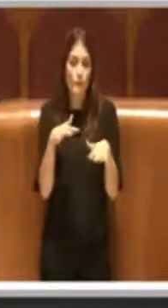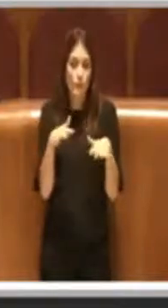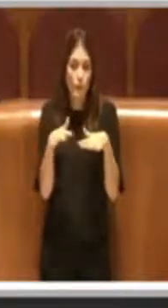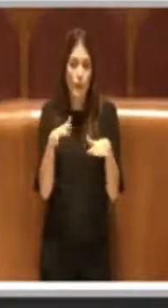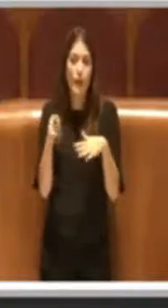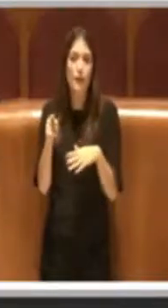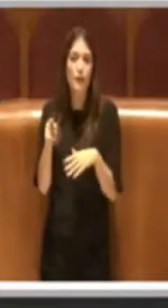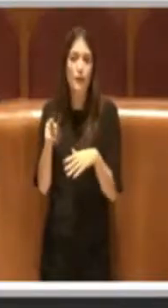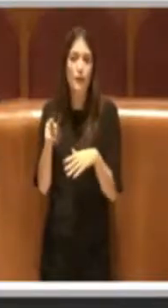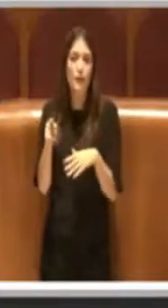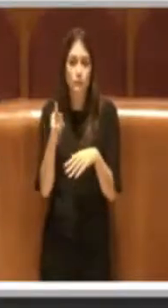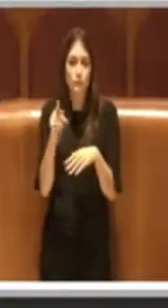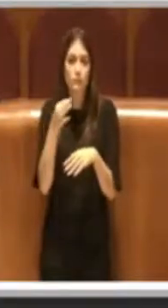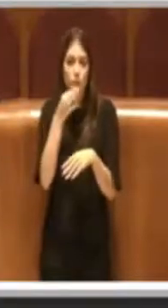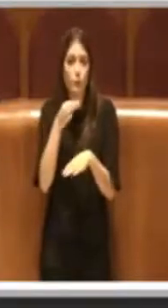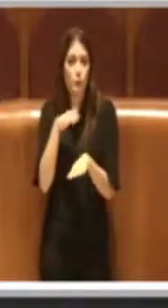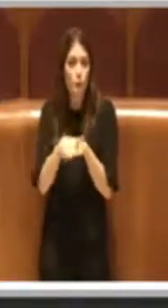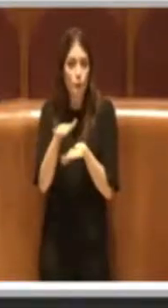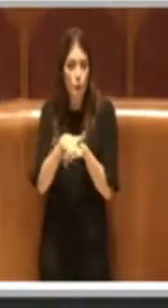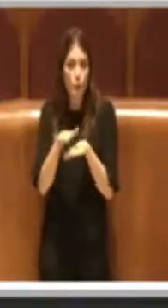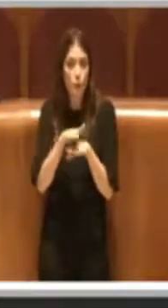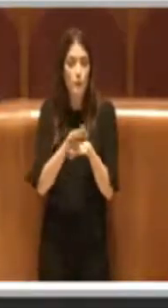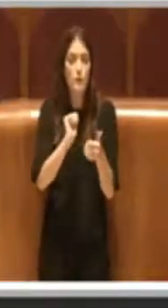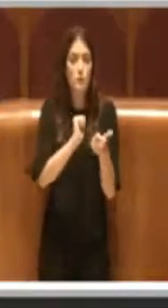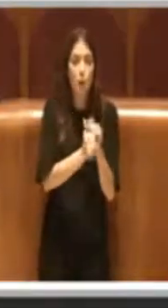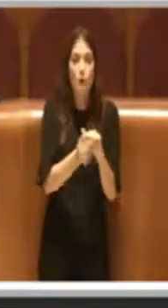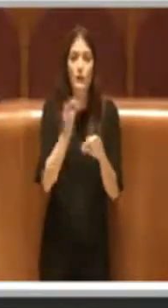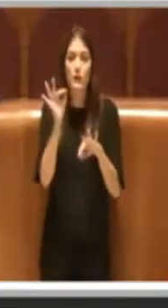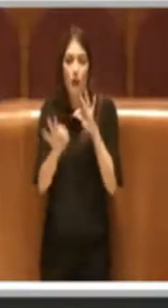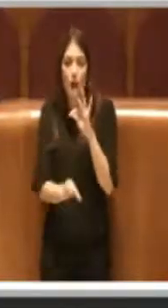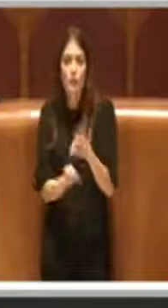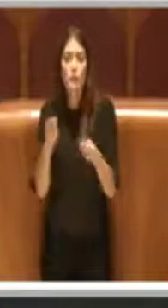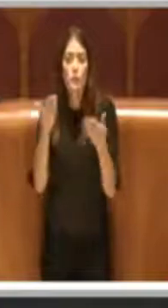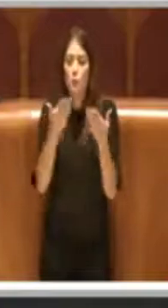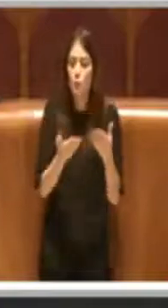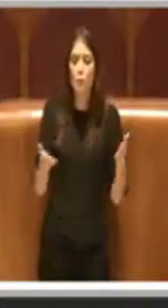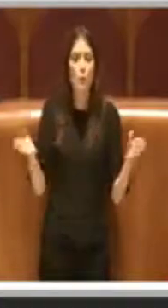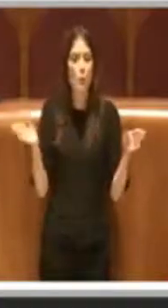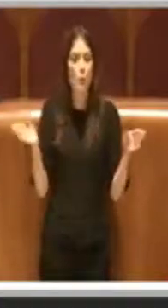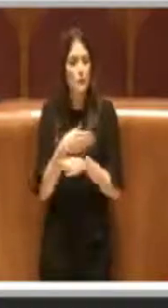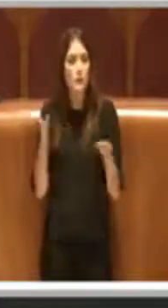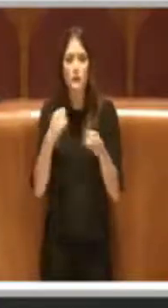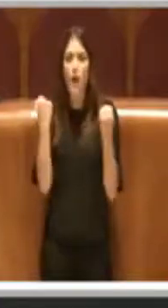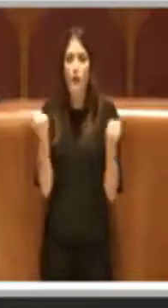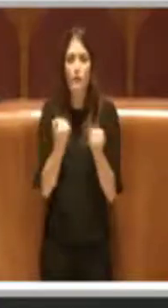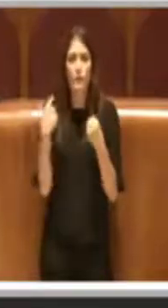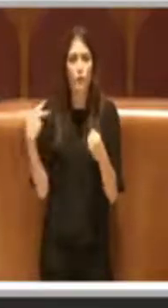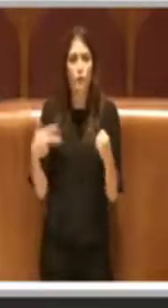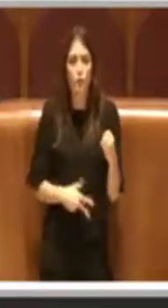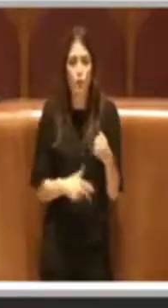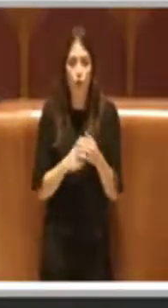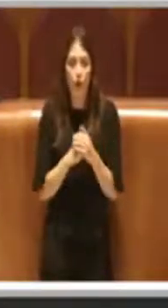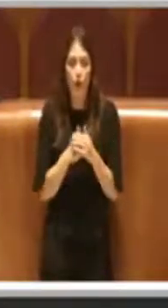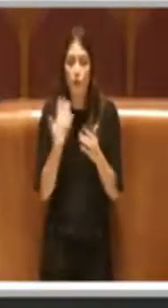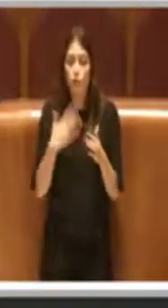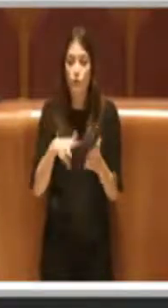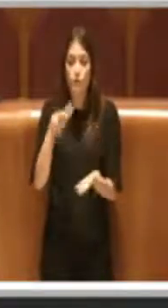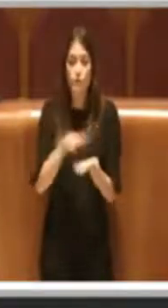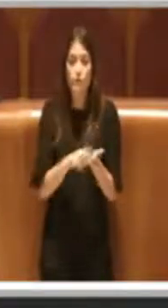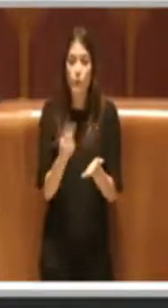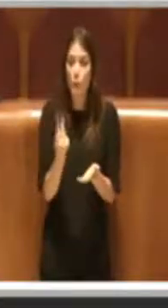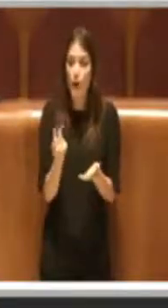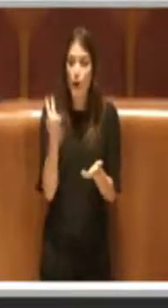lavoro allo studio, dallo sport alla terapia e tutte le altre attività sociali. Il regolamento approvato due anni fa è stato